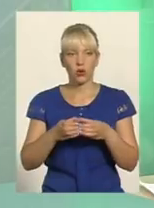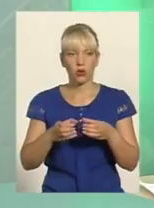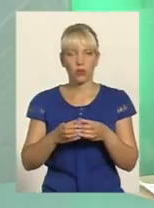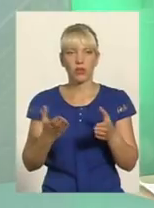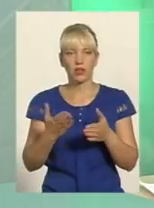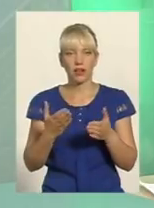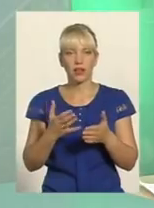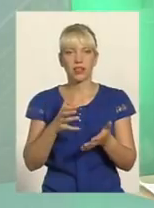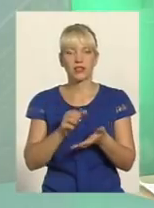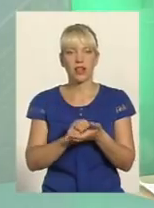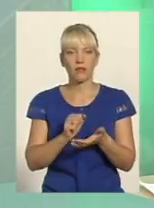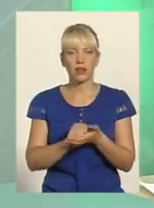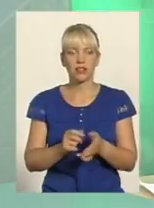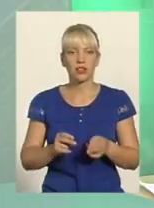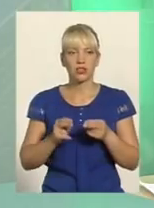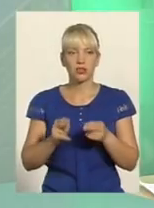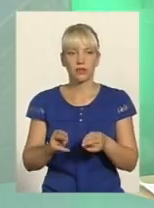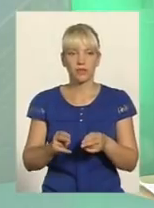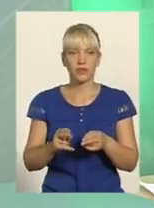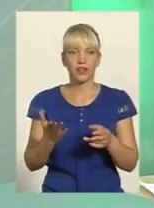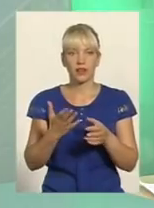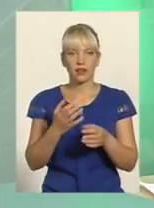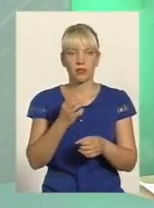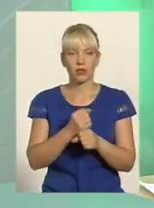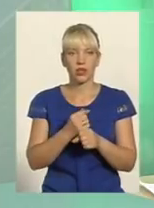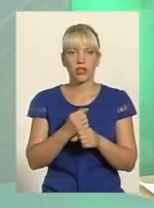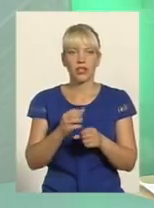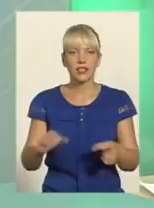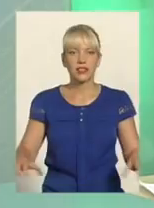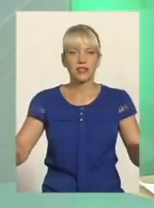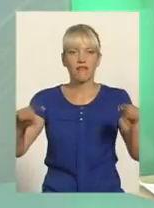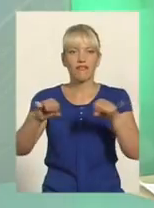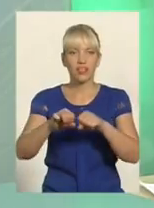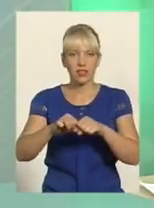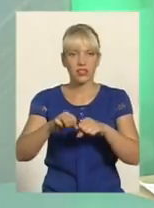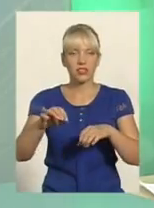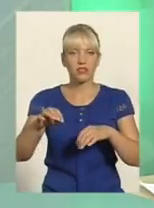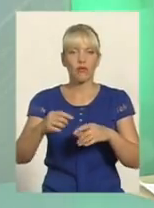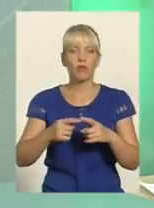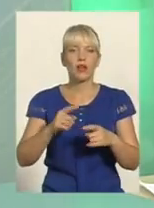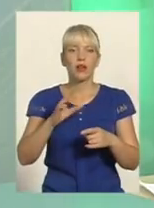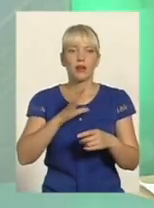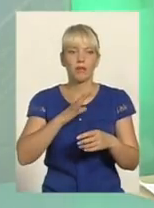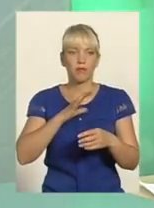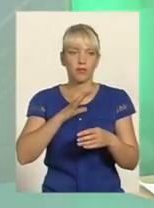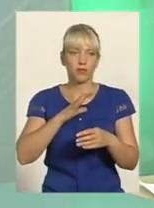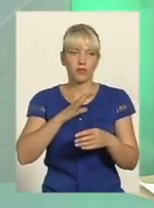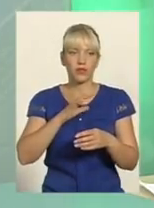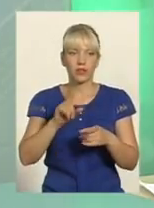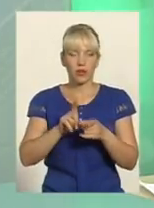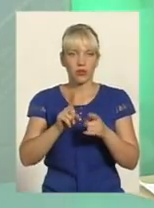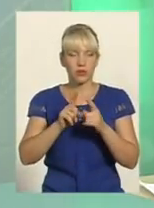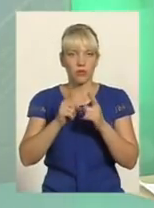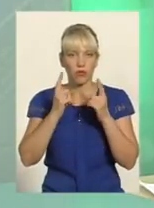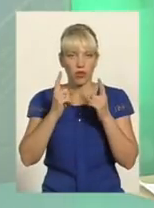Займалася звідництвом І також ми цьому напрямку приділяємо надзвичайно велику увагу Що